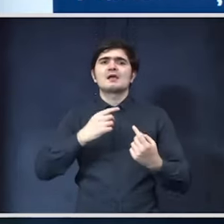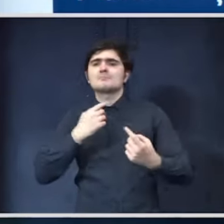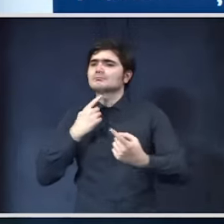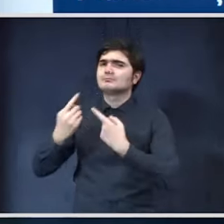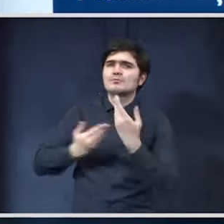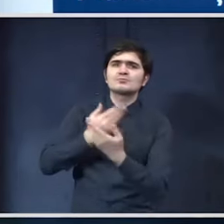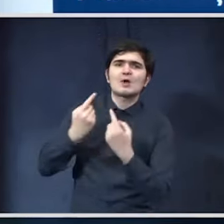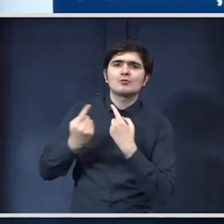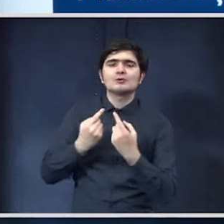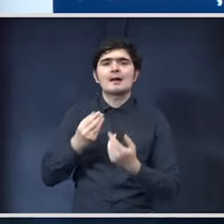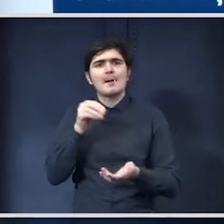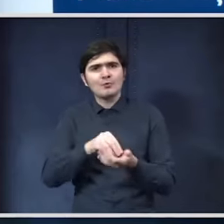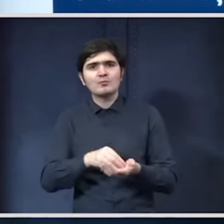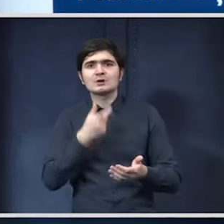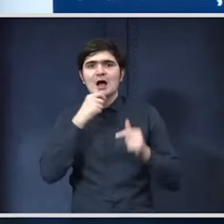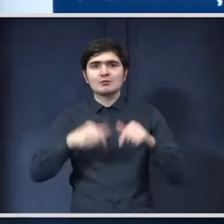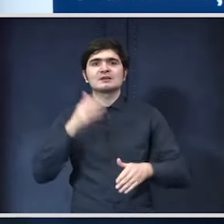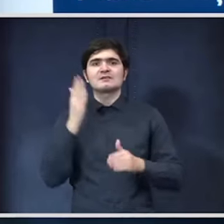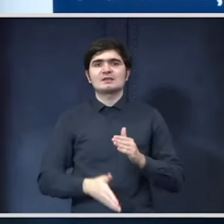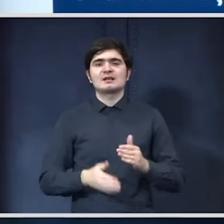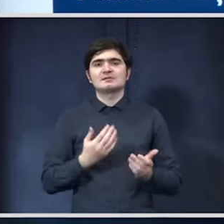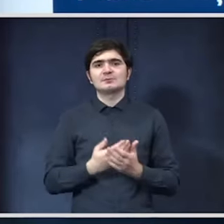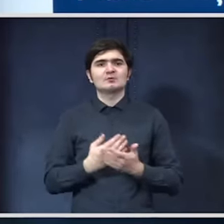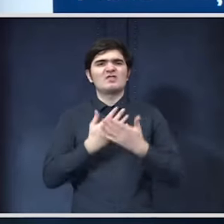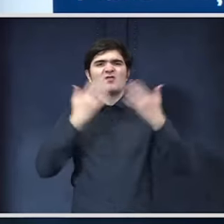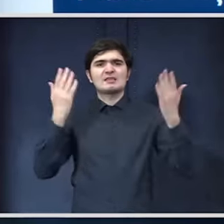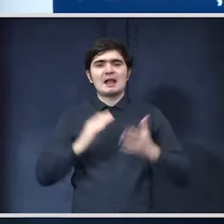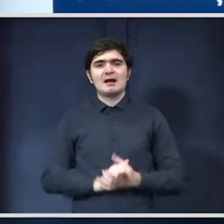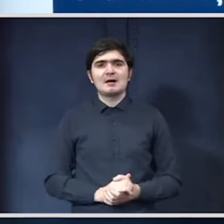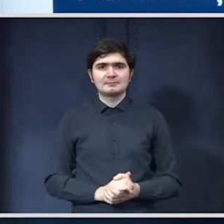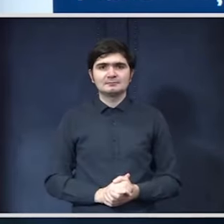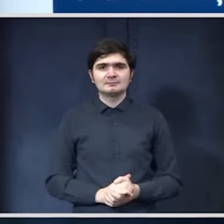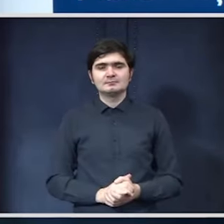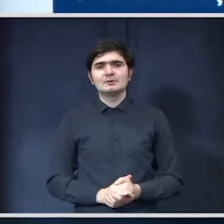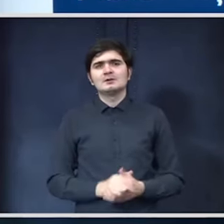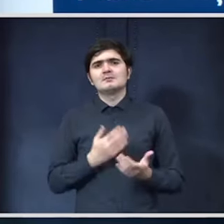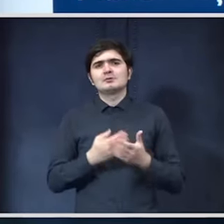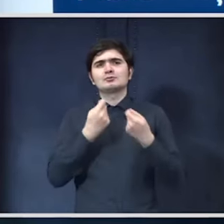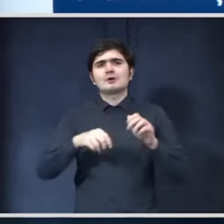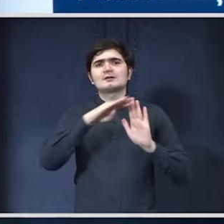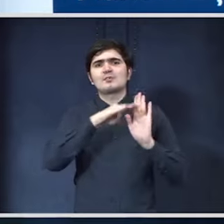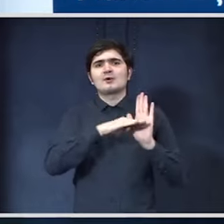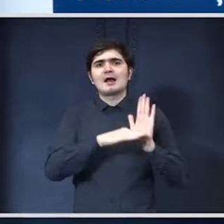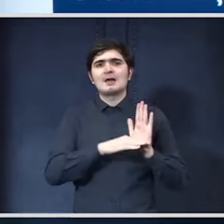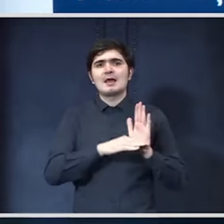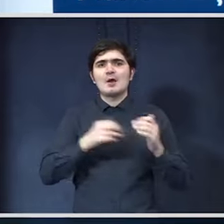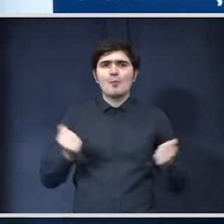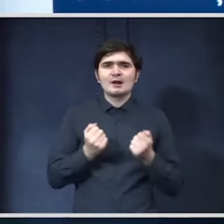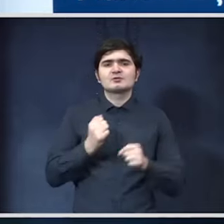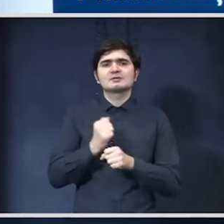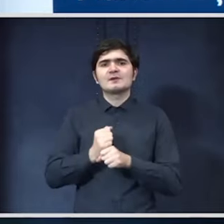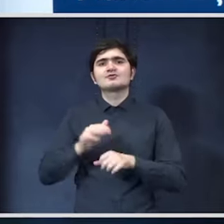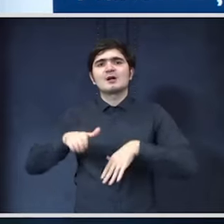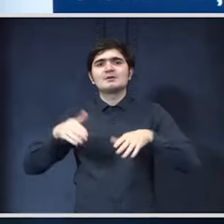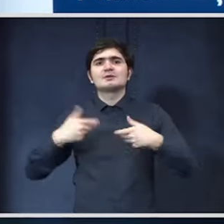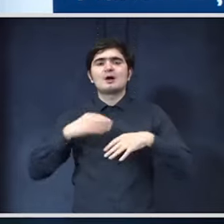și ne-am propus să le finalizăm anul ăsta ca să fie foarte clar tot anul ăsta se face și programarea prin toate programele operaționale se face la ministerul pe care